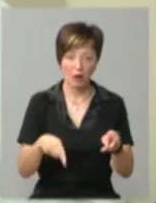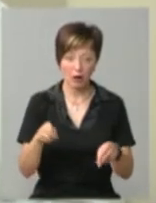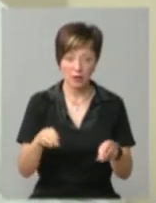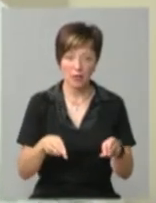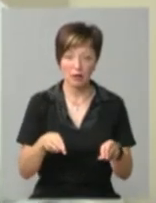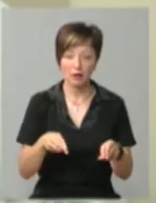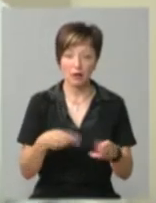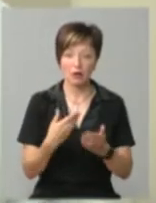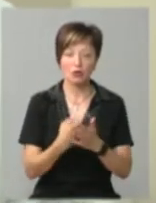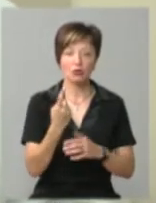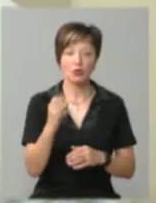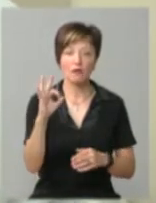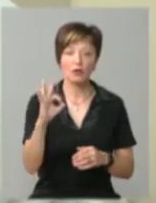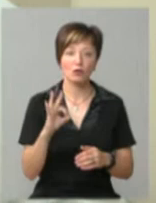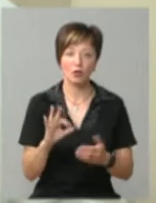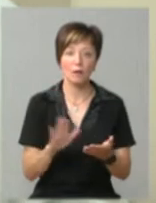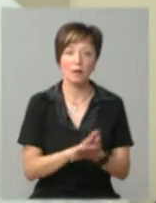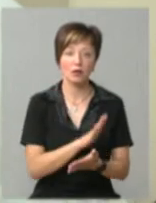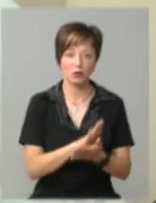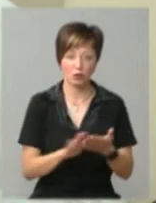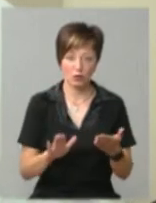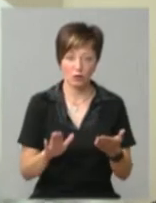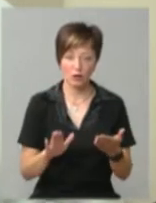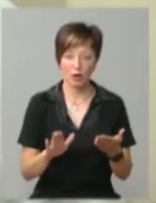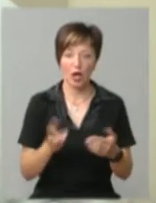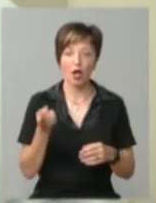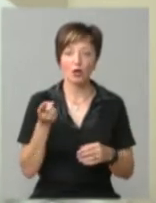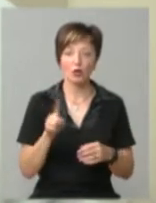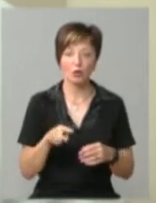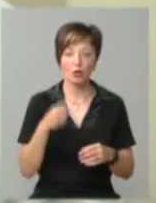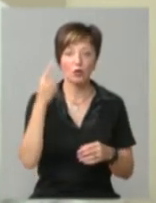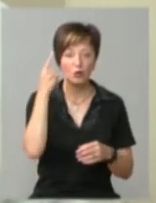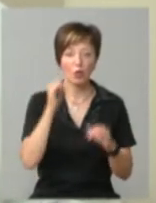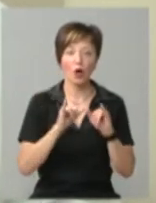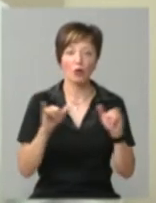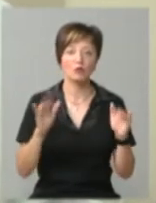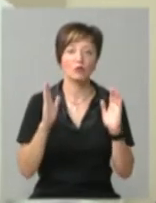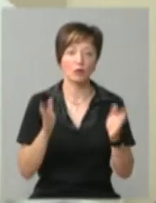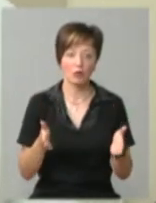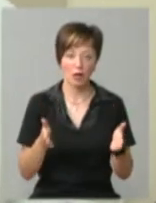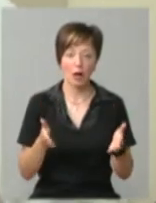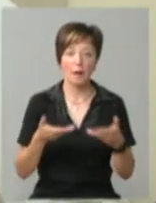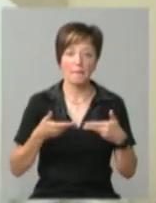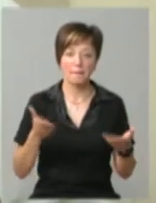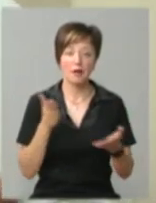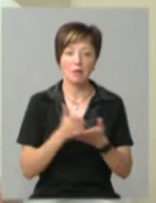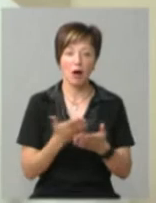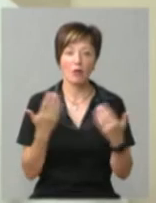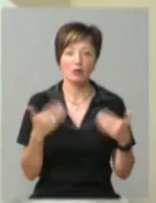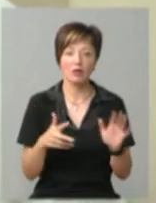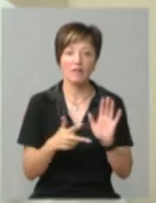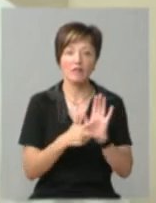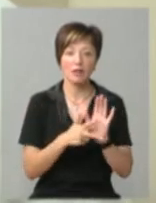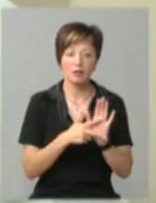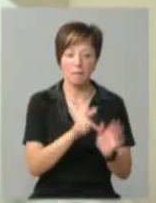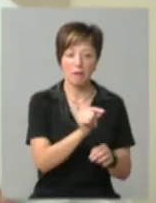майже 100% це буде безкоштовно. Тому, я думаю, що розвиток буде. Ми маємо вже вісім пар